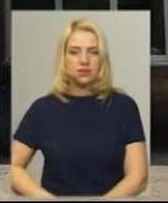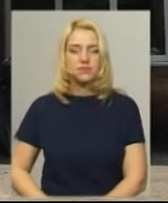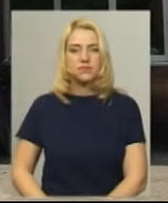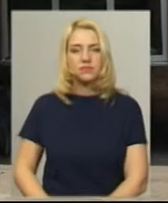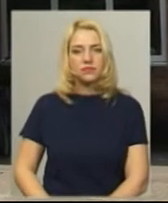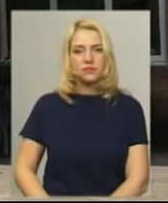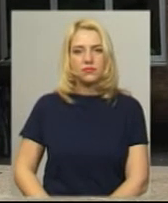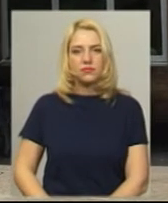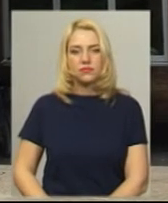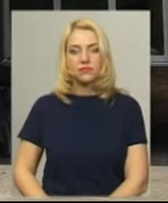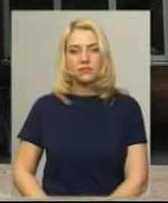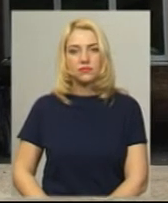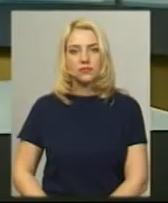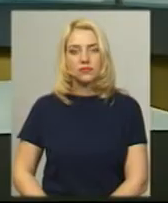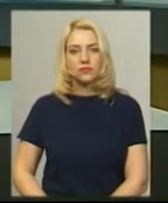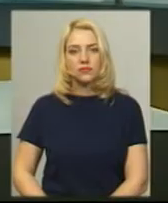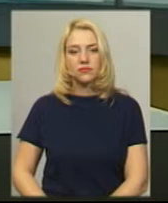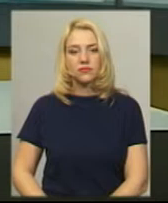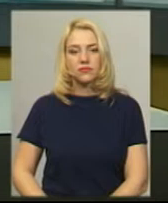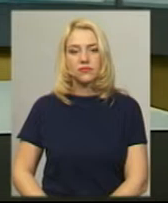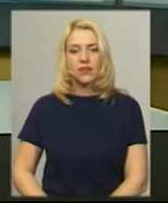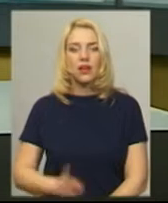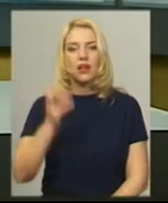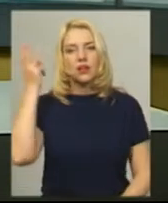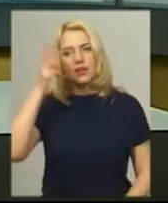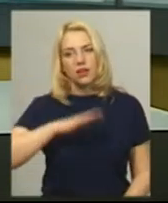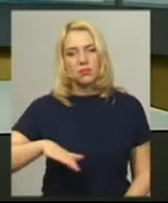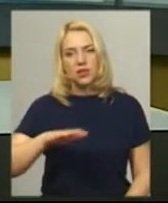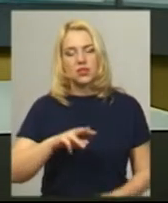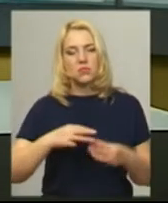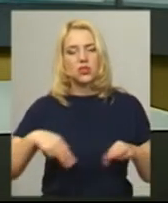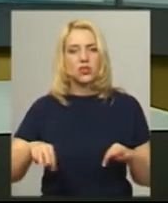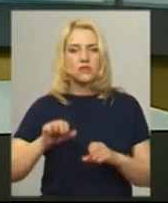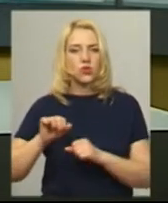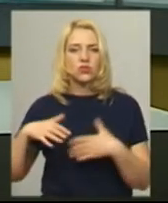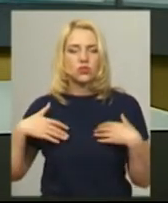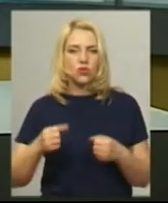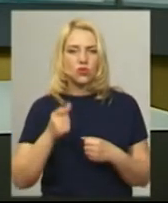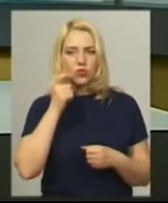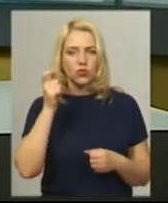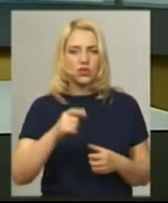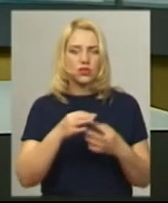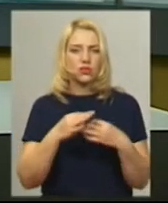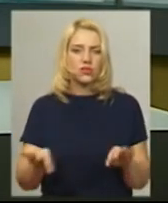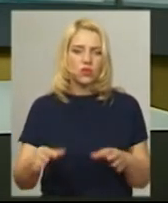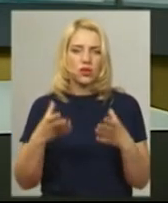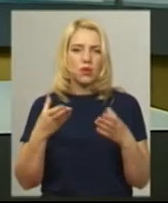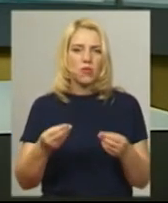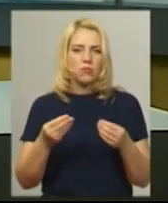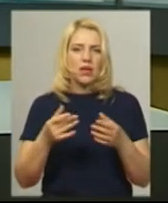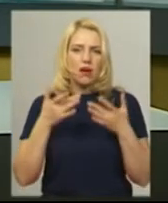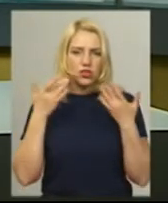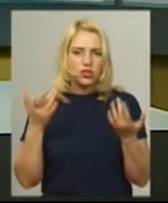новини на Суспільному, Хмельниччина. На Хмельниччині Міністерство охорони здоров'я України дозволило пом'якшити